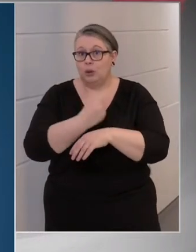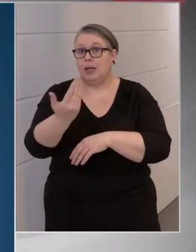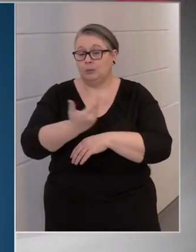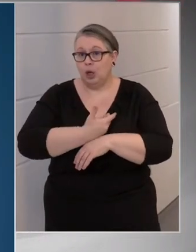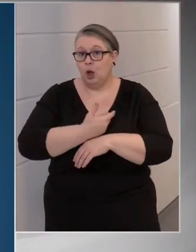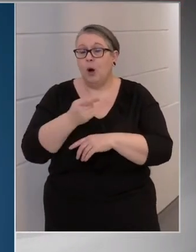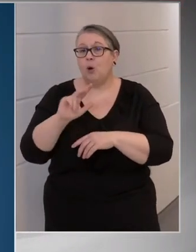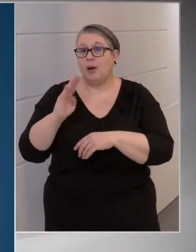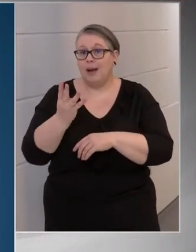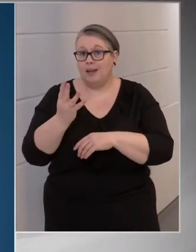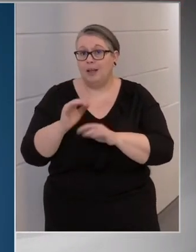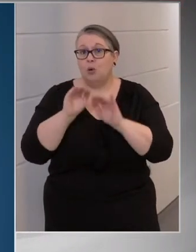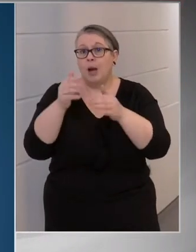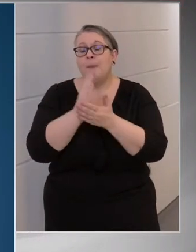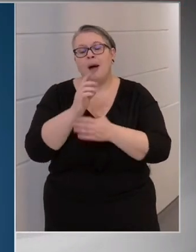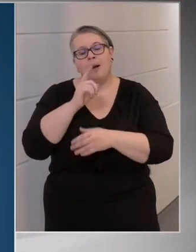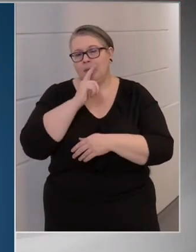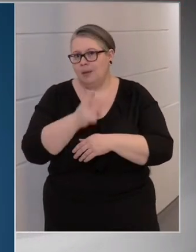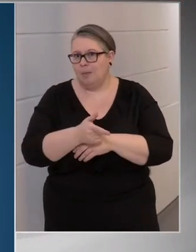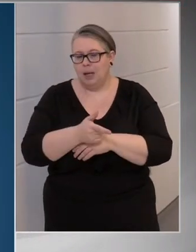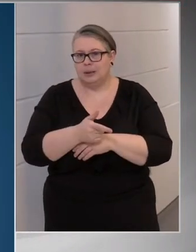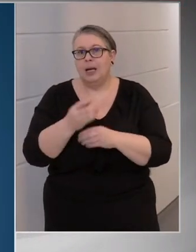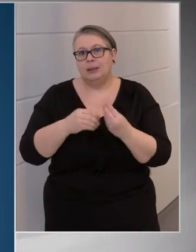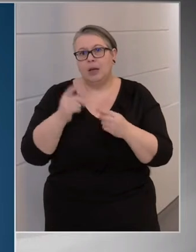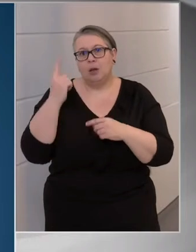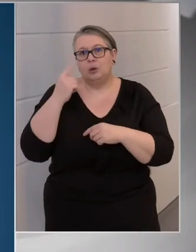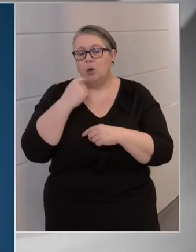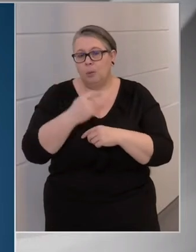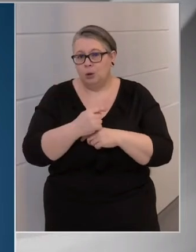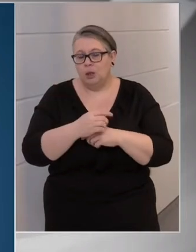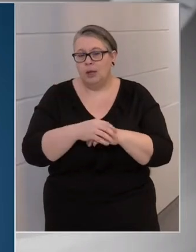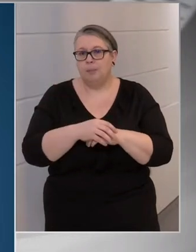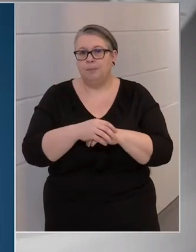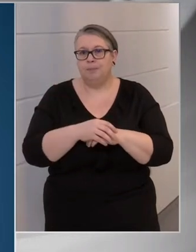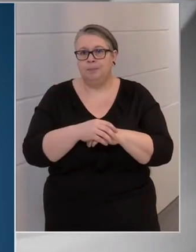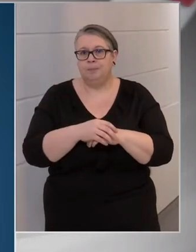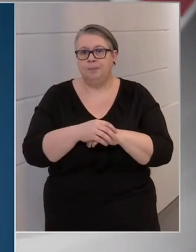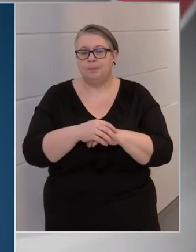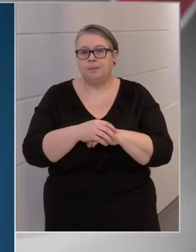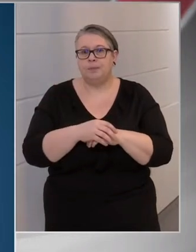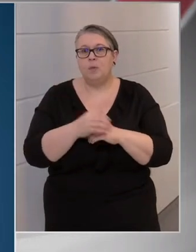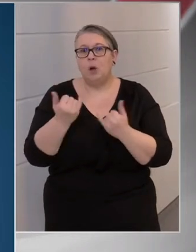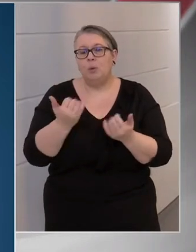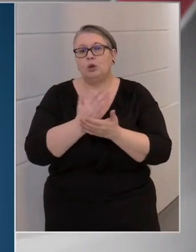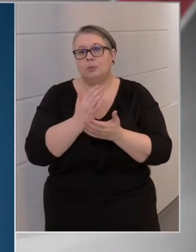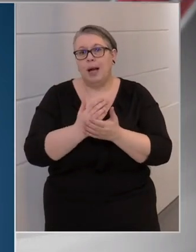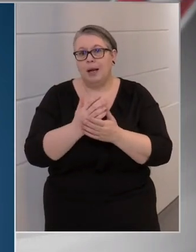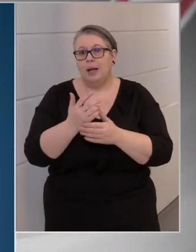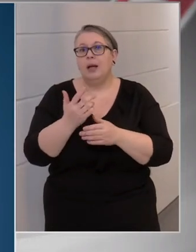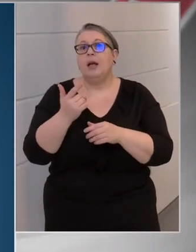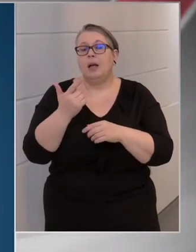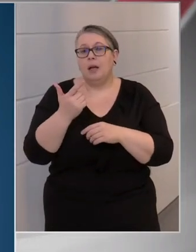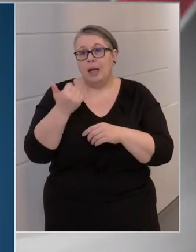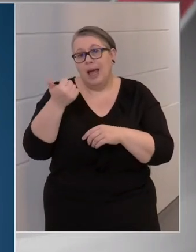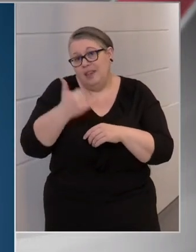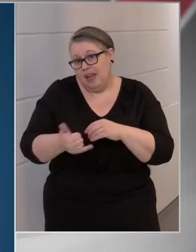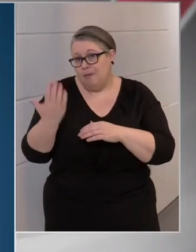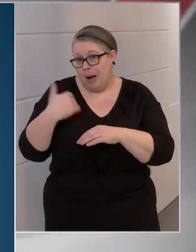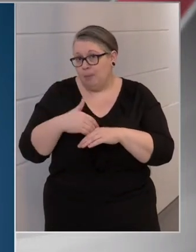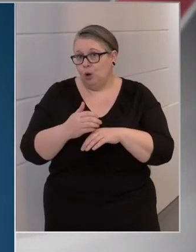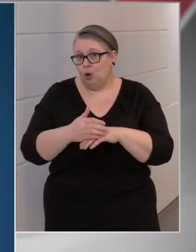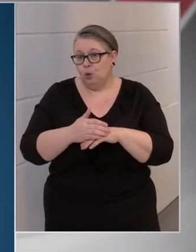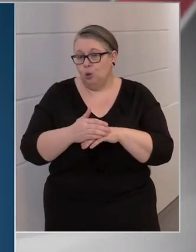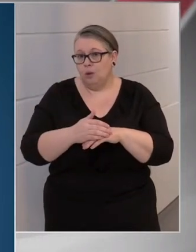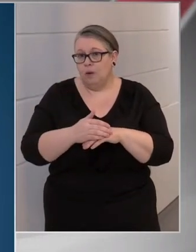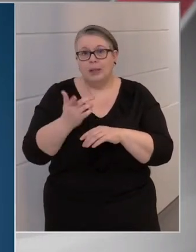magukat, akkor a negyedik hullám már nem lesz. Ezért azt mondhatjuk, hogy ugyan most már két fél év, egy év van mögöttünk, de most